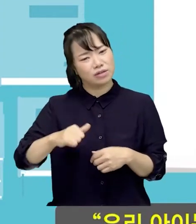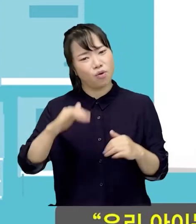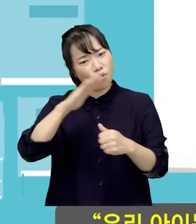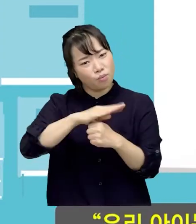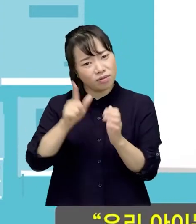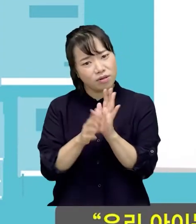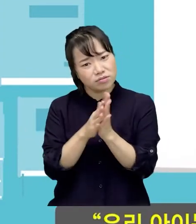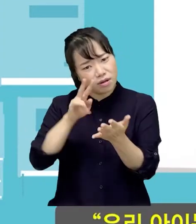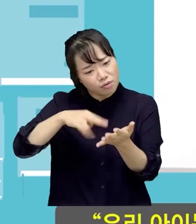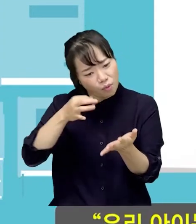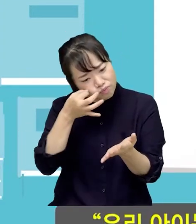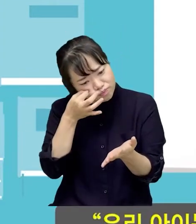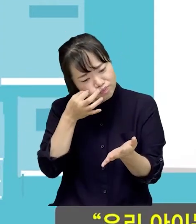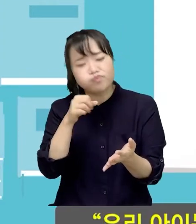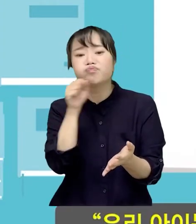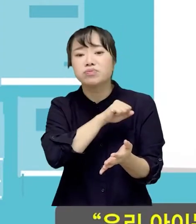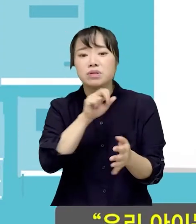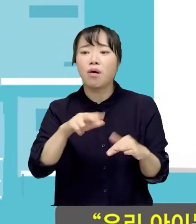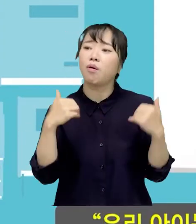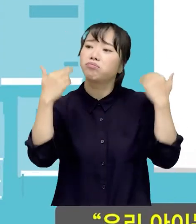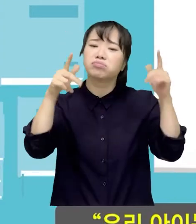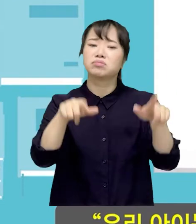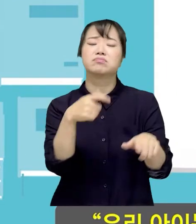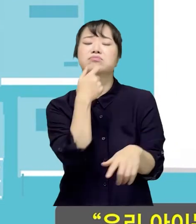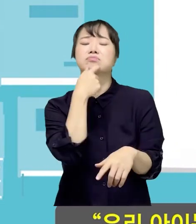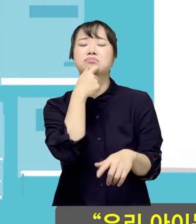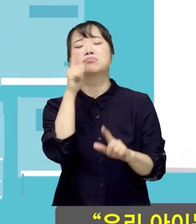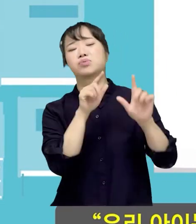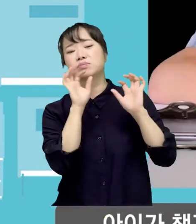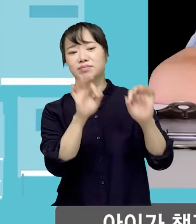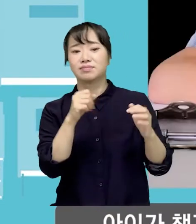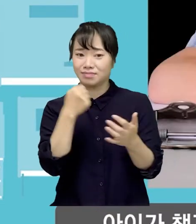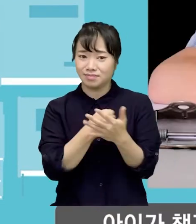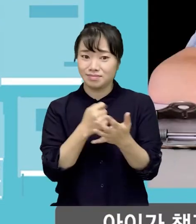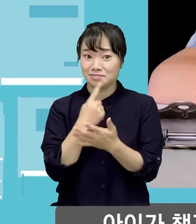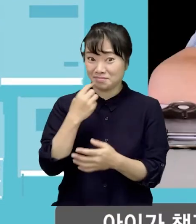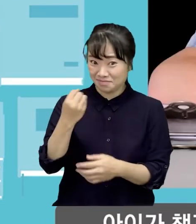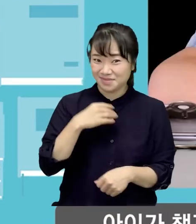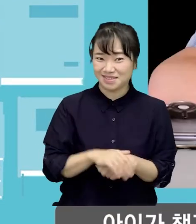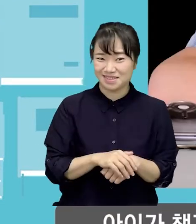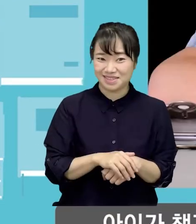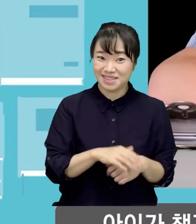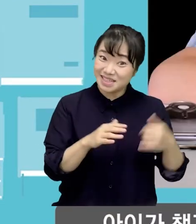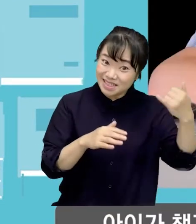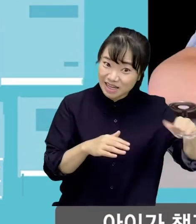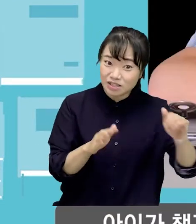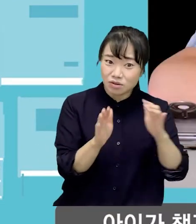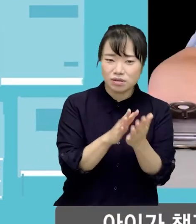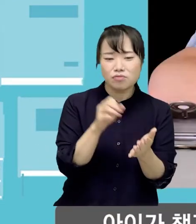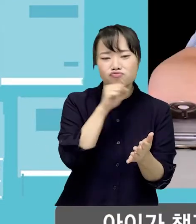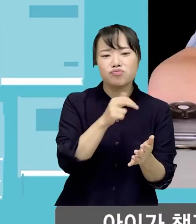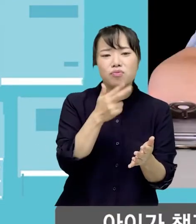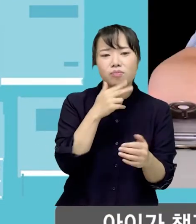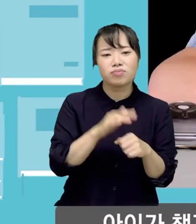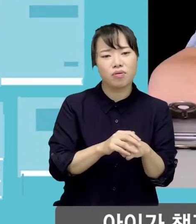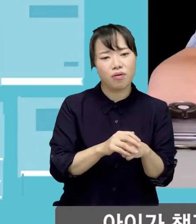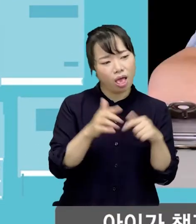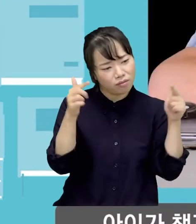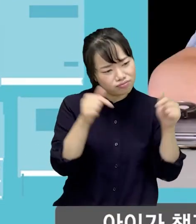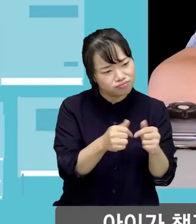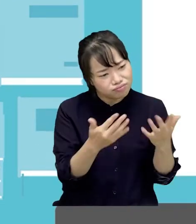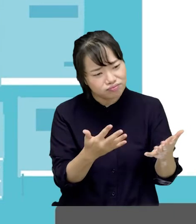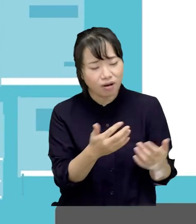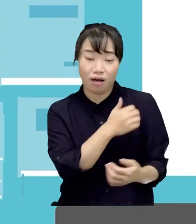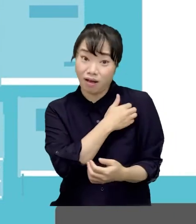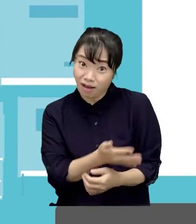어릴 때 책을 되게 좋아했는데 지금은 싫어해요. 아이가 책과 점점 멀어지는 걸 그냥 바라만 보고 있어야